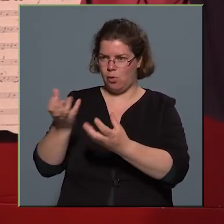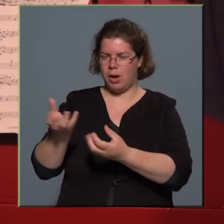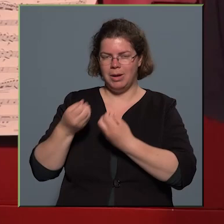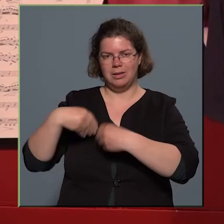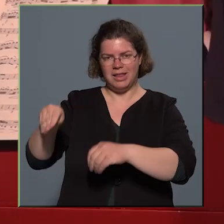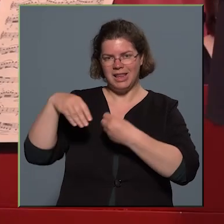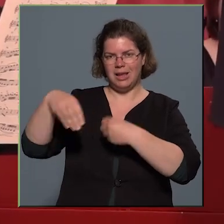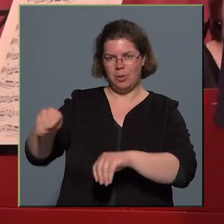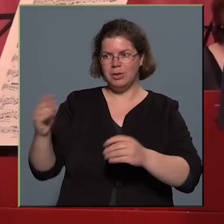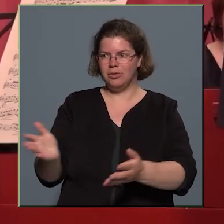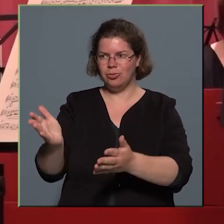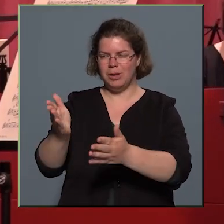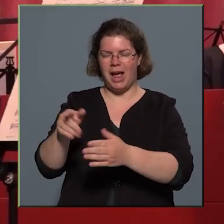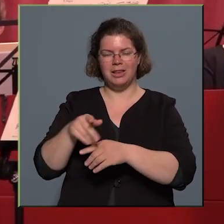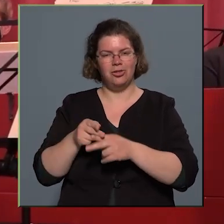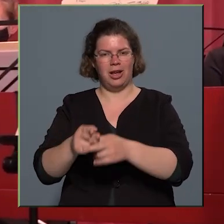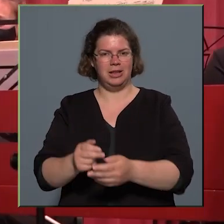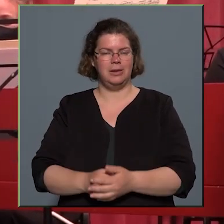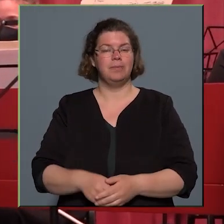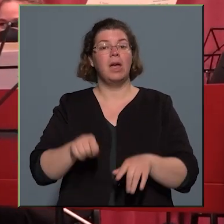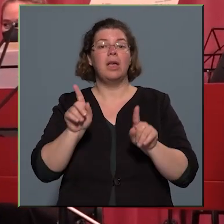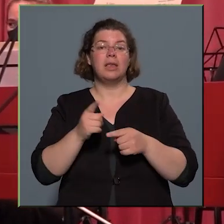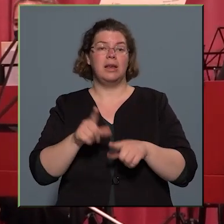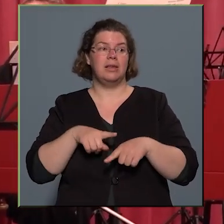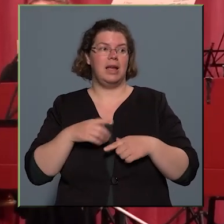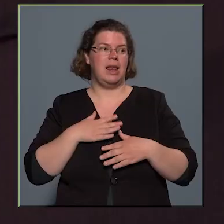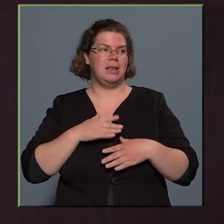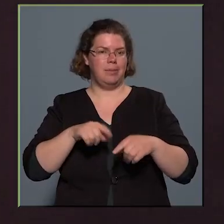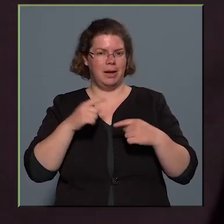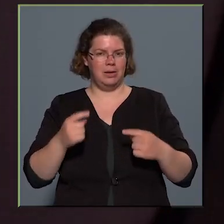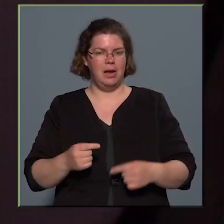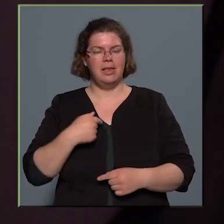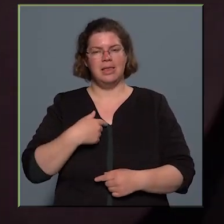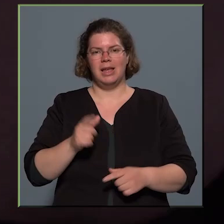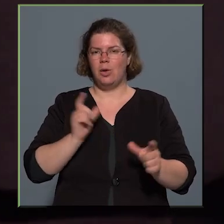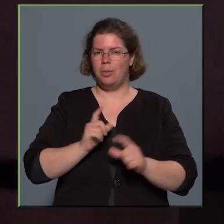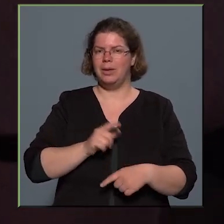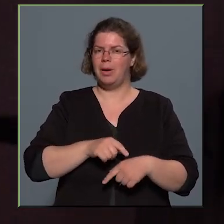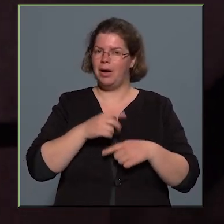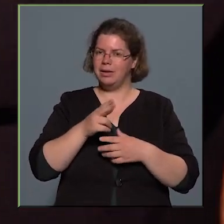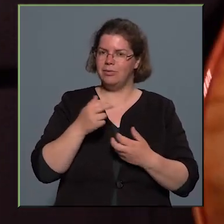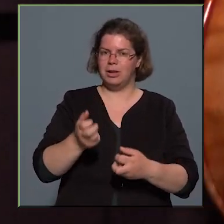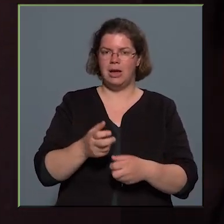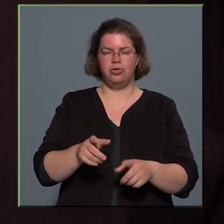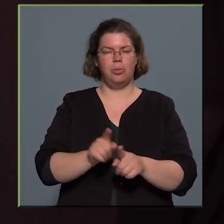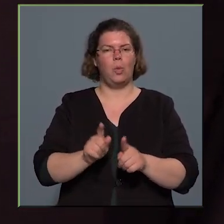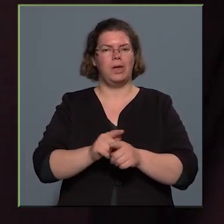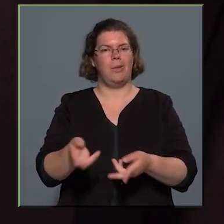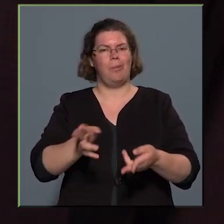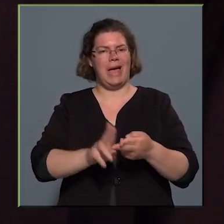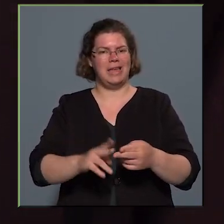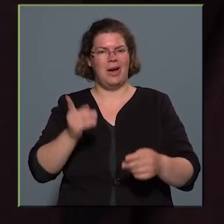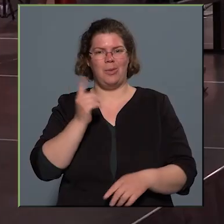próbáljuk őt inspirálni és segíteni. A zene az életem meghatározója, tehát az én hobbim, az én hivatásom egy olyan pálya,